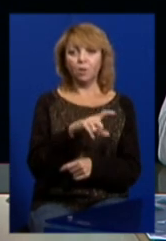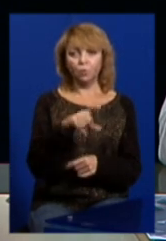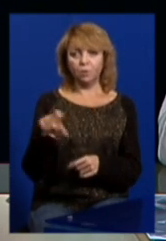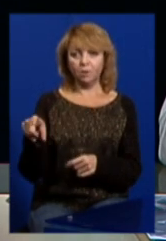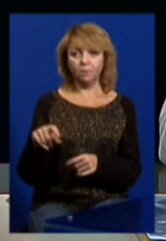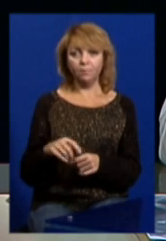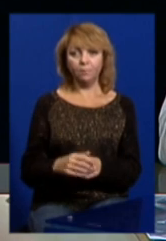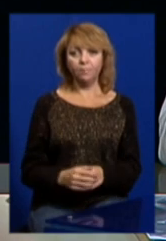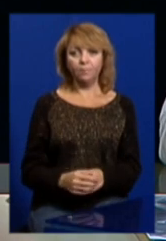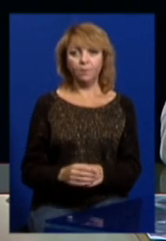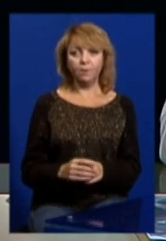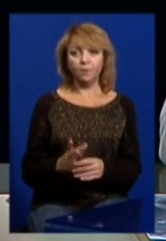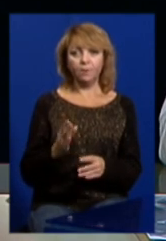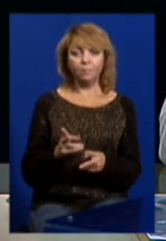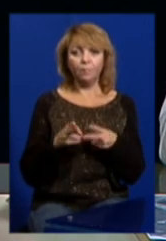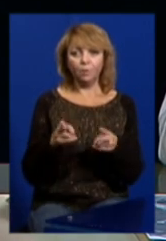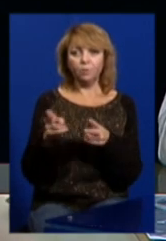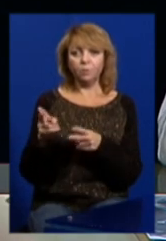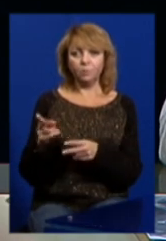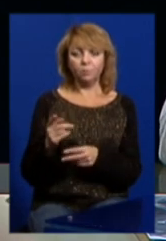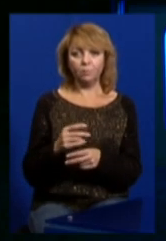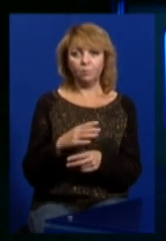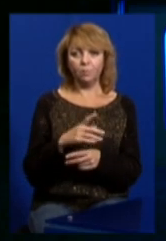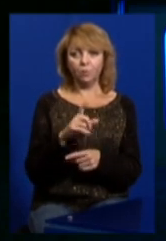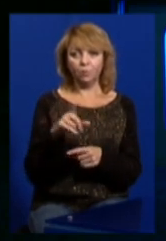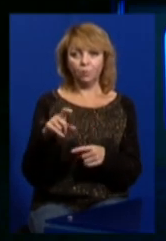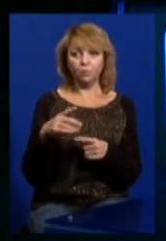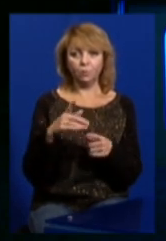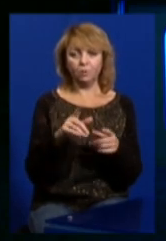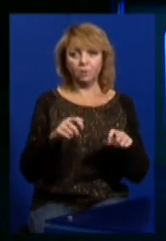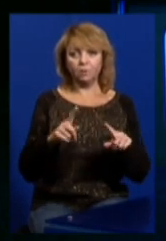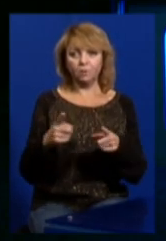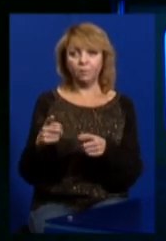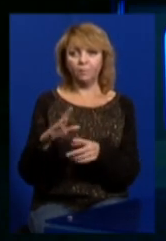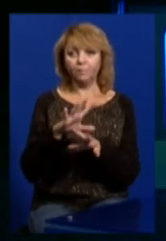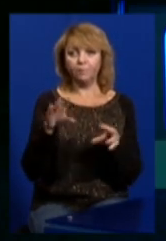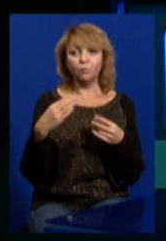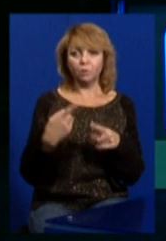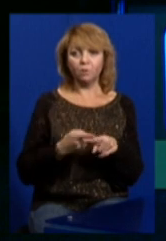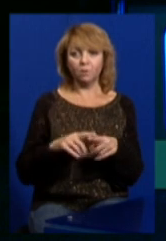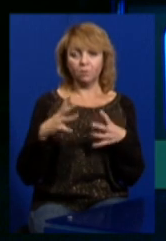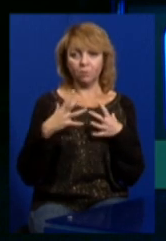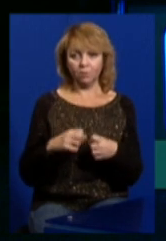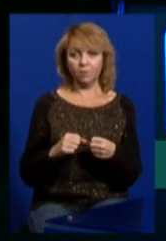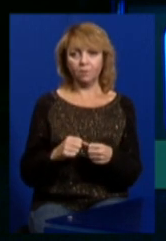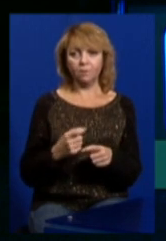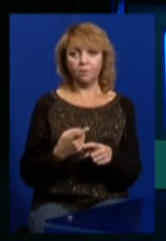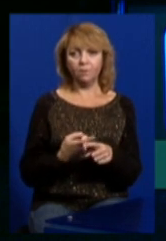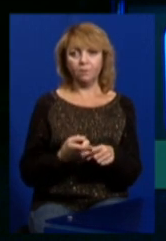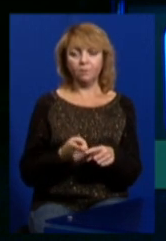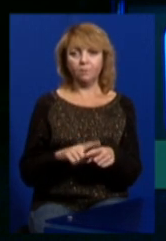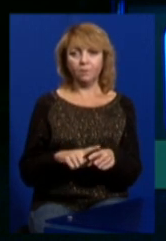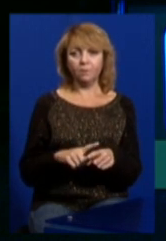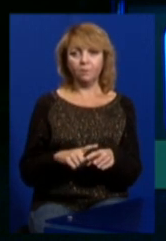і якісь збочинці, яких люди вже затримують. Вже всім набридло цей